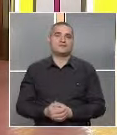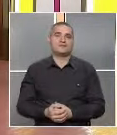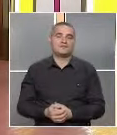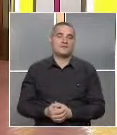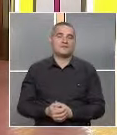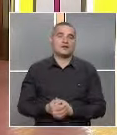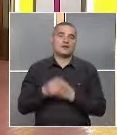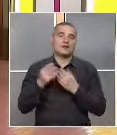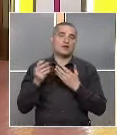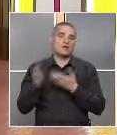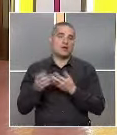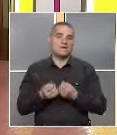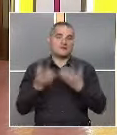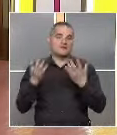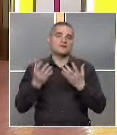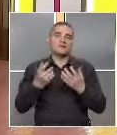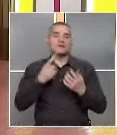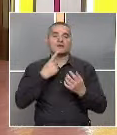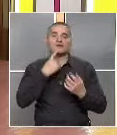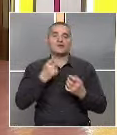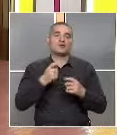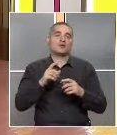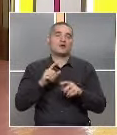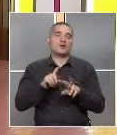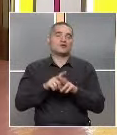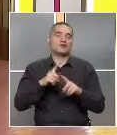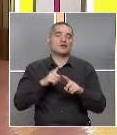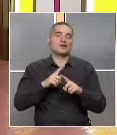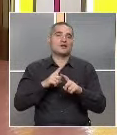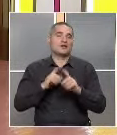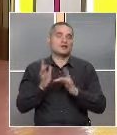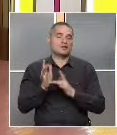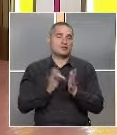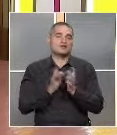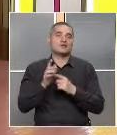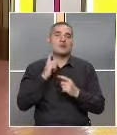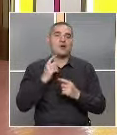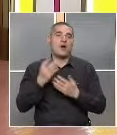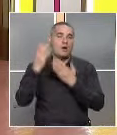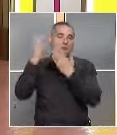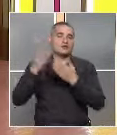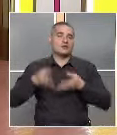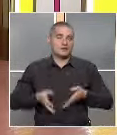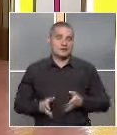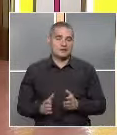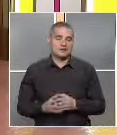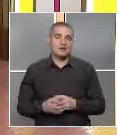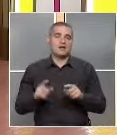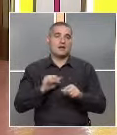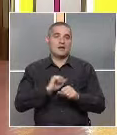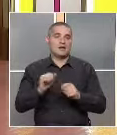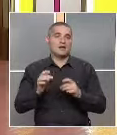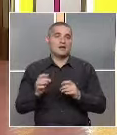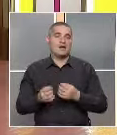Той е възкръснал, защото Исус Христос е бил Божият син. И е възкръснал също